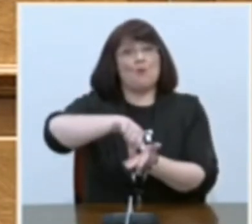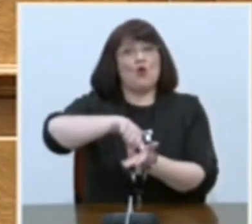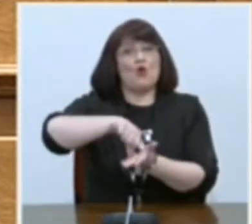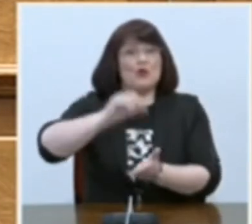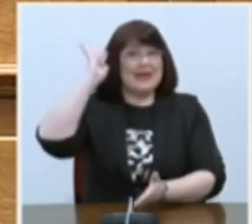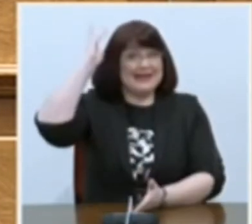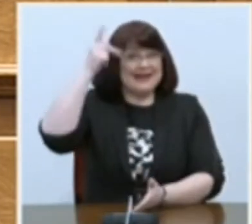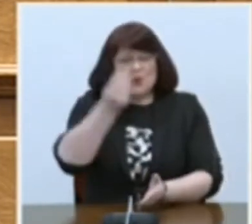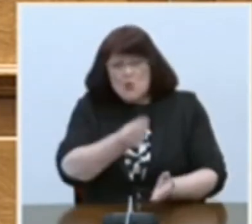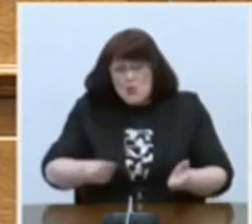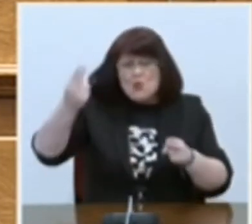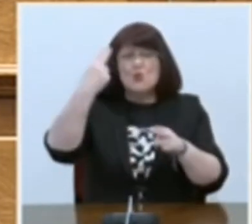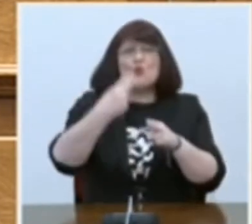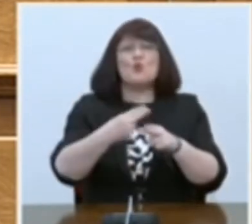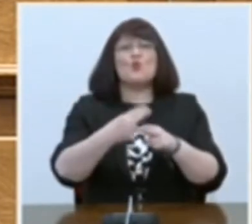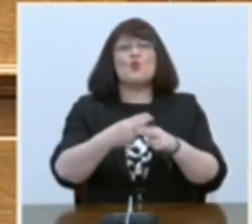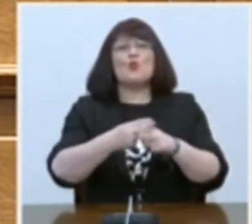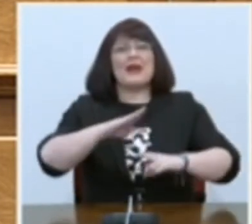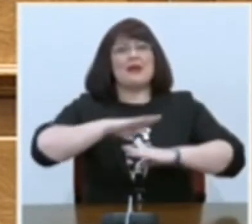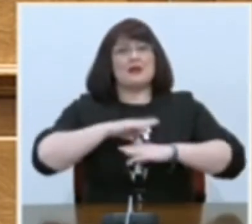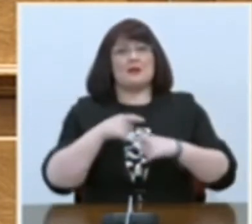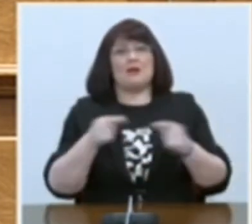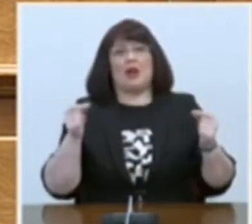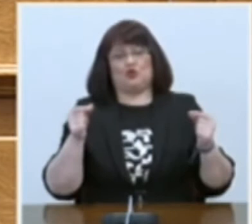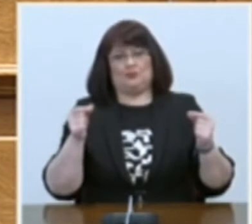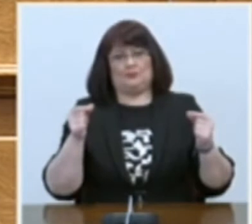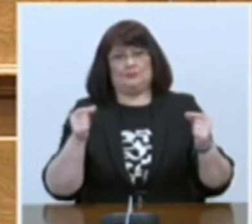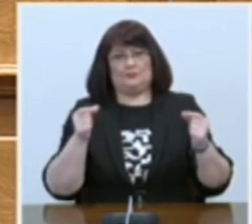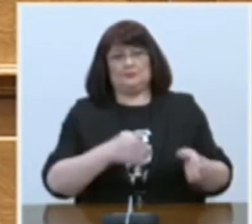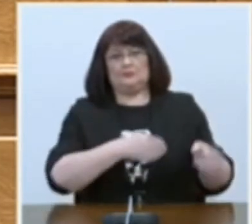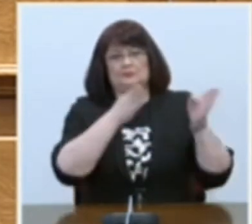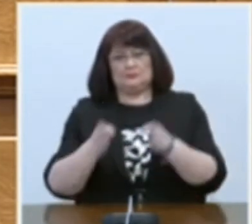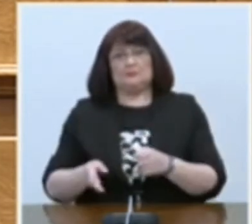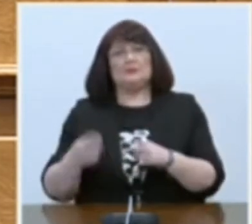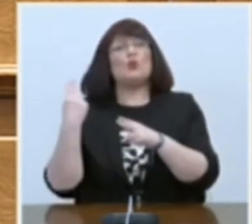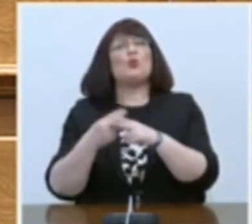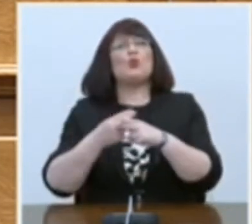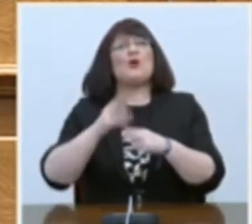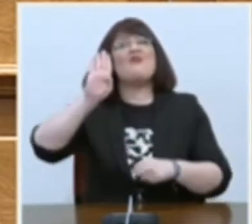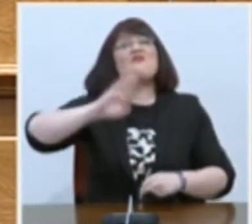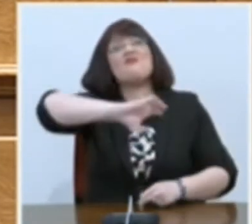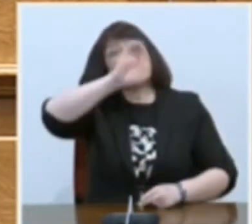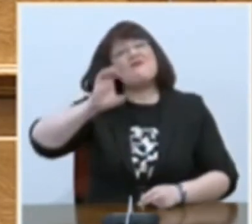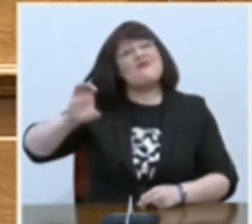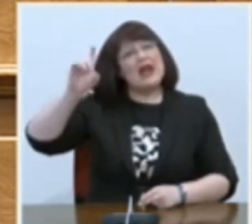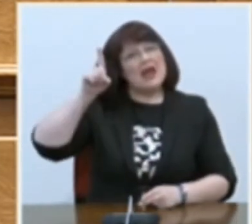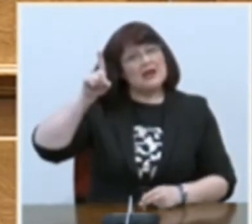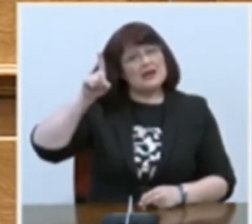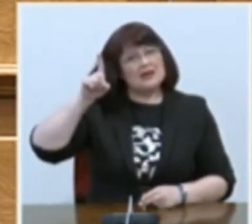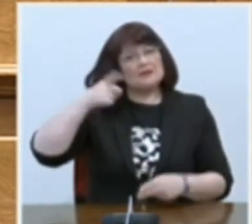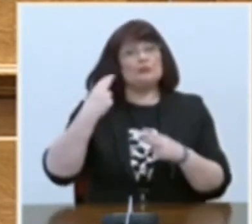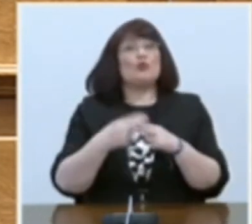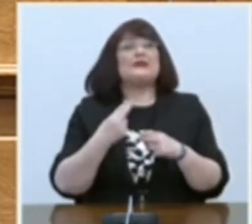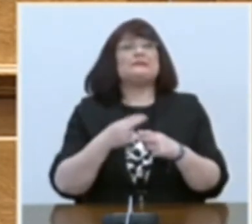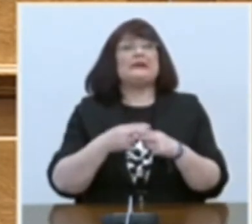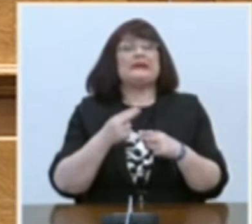για το ΝΑΤΟ και ταυτόχρονα πολύτιμη για ολόκληρη τη Βαλκανική, αλλά και ολόκληρη την Ανατολική